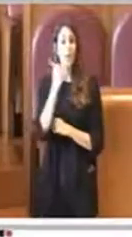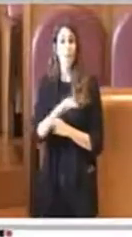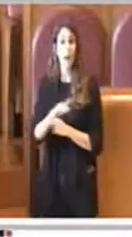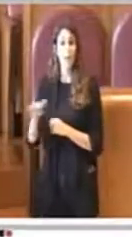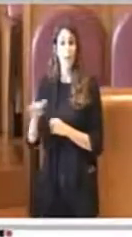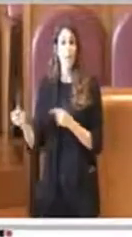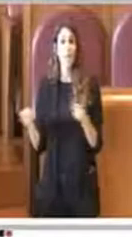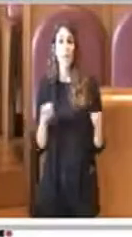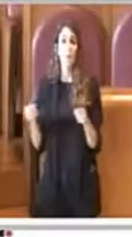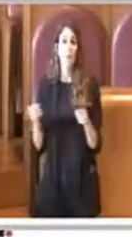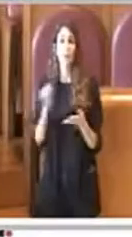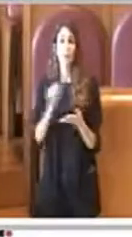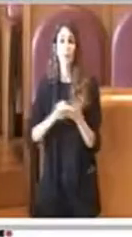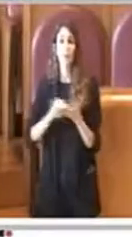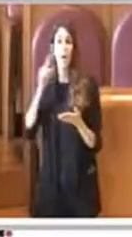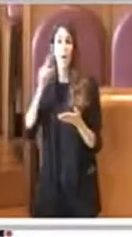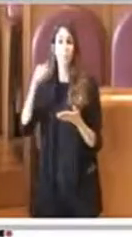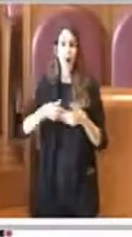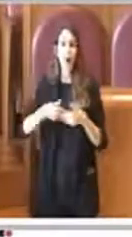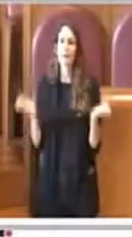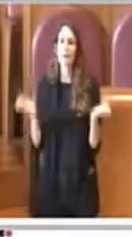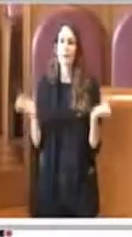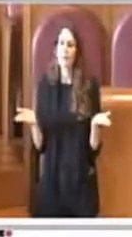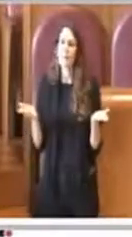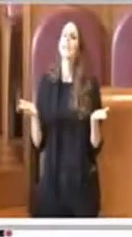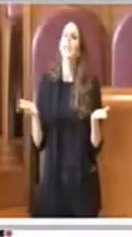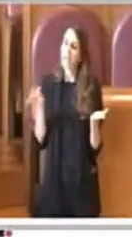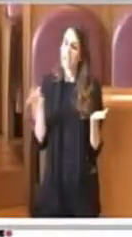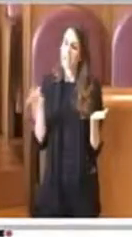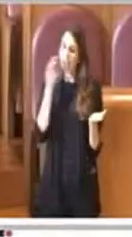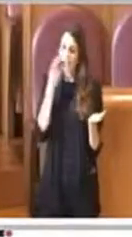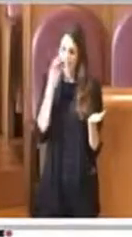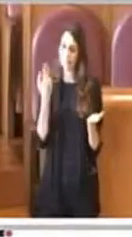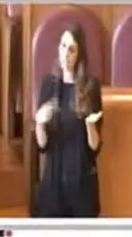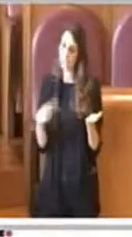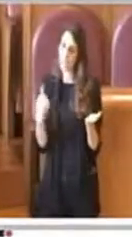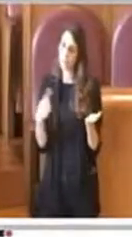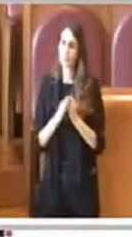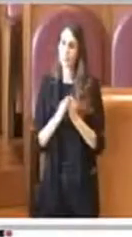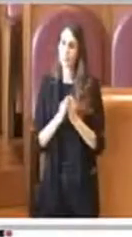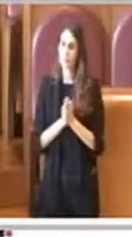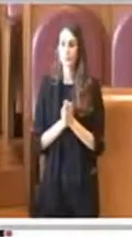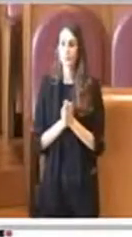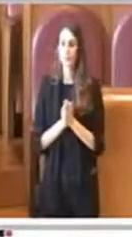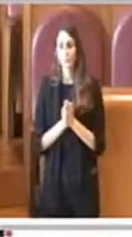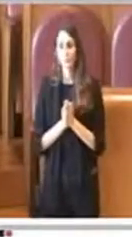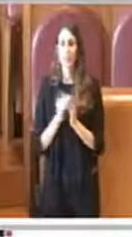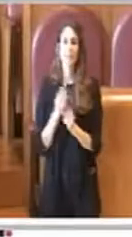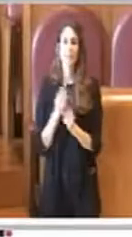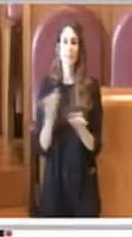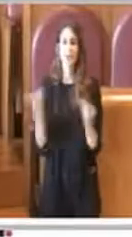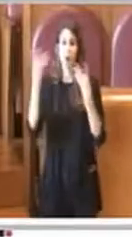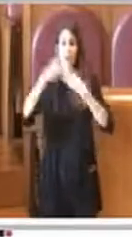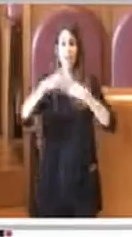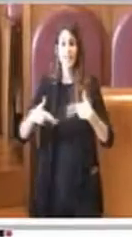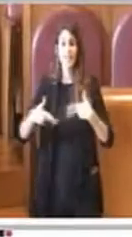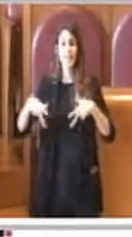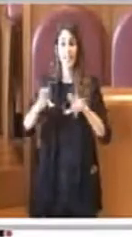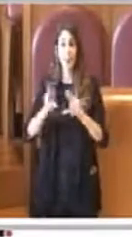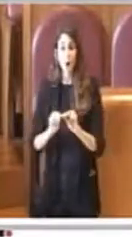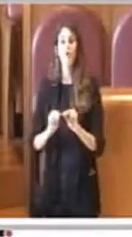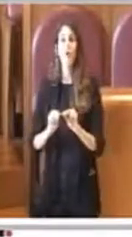quello è il punto chiaramente dolente, si inizieranno a riorganizzare tutti quegli eventi